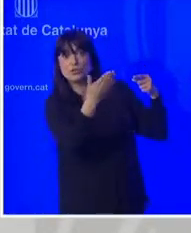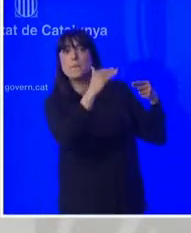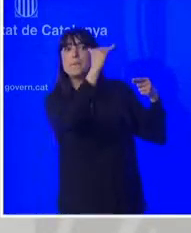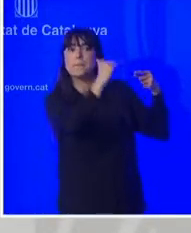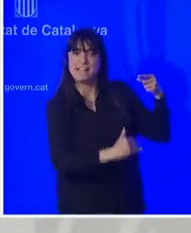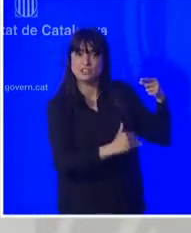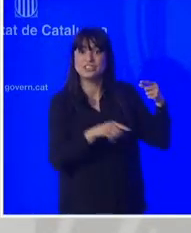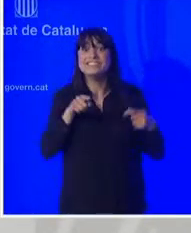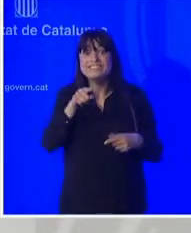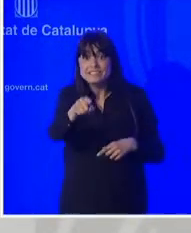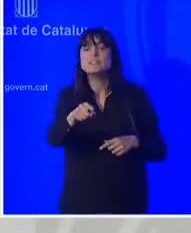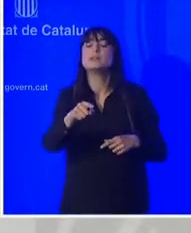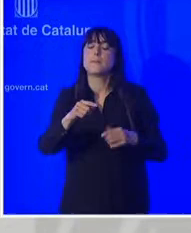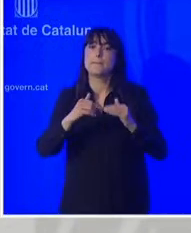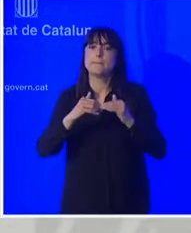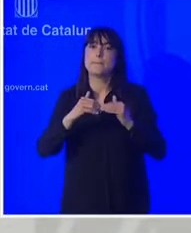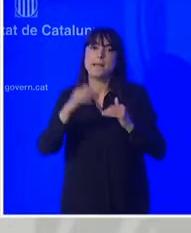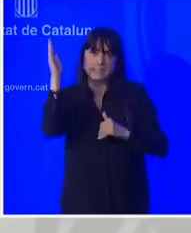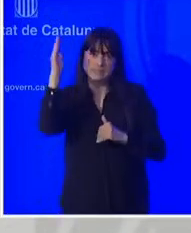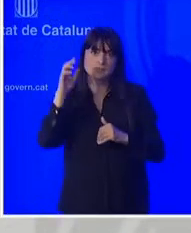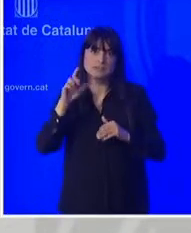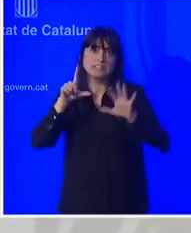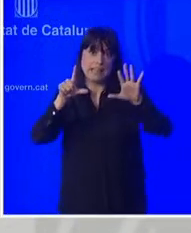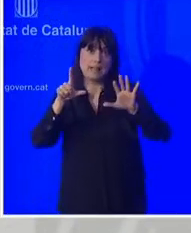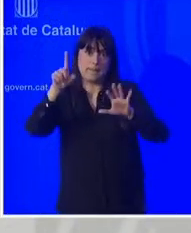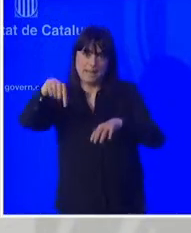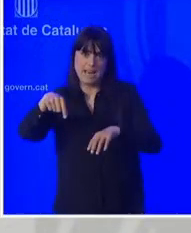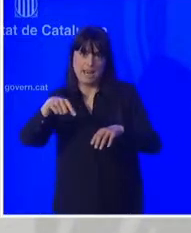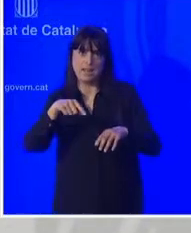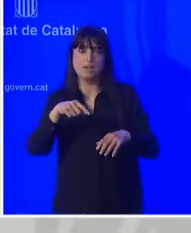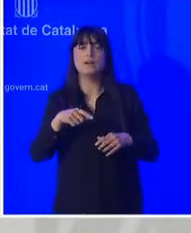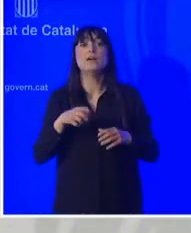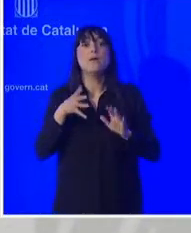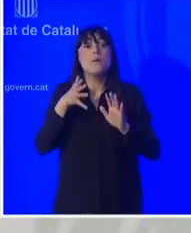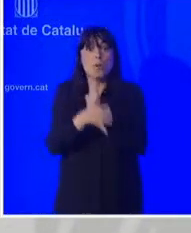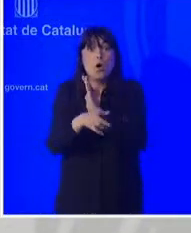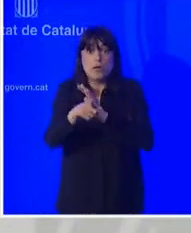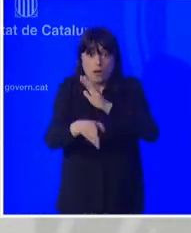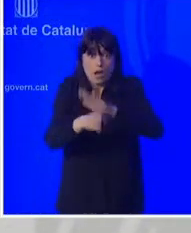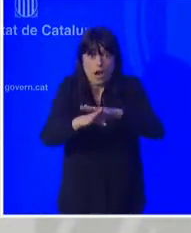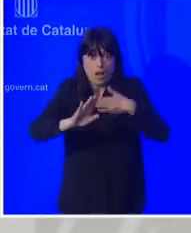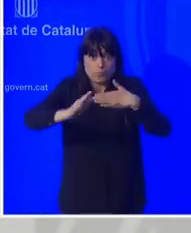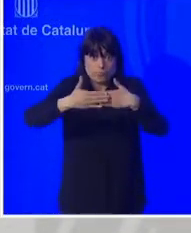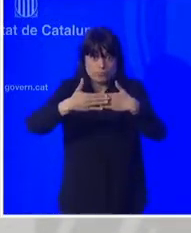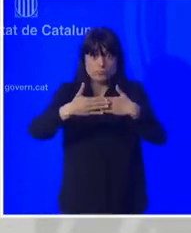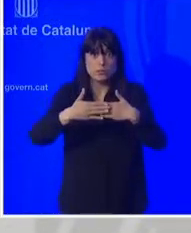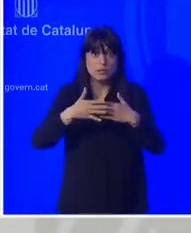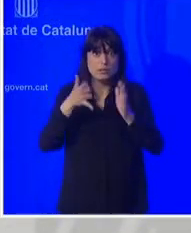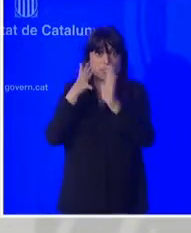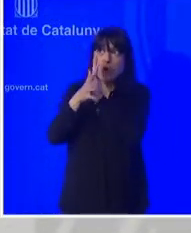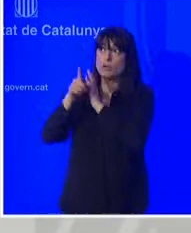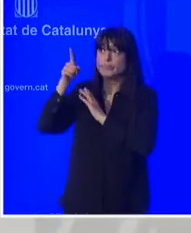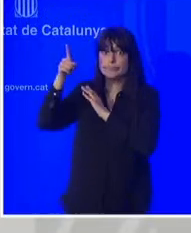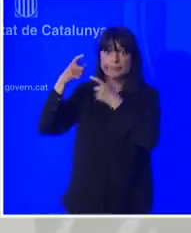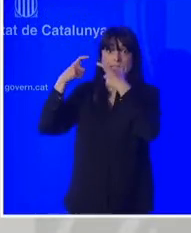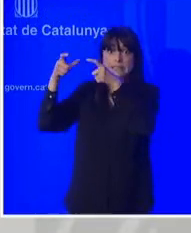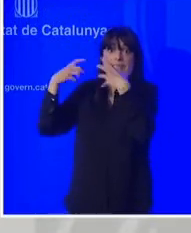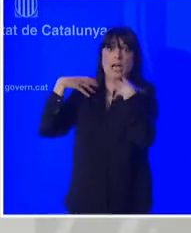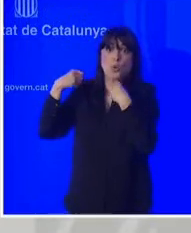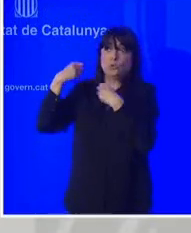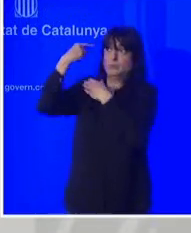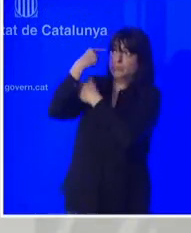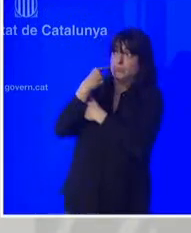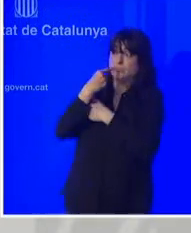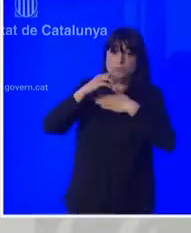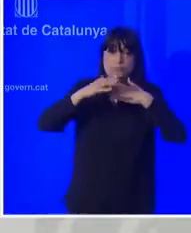comercials, encara a dia d'avui, continuen tancats en compliment de les darreres mesures aprovades pel Procicat i que